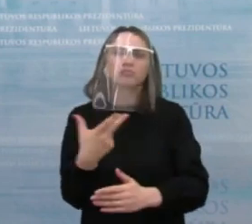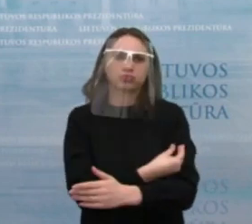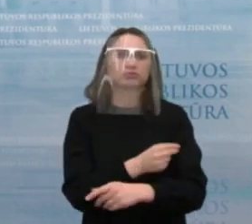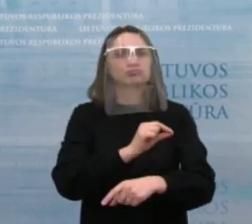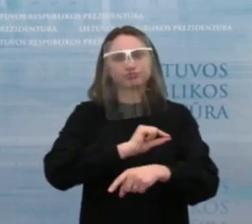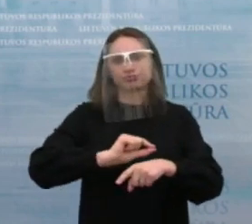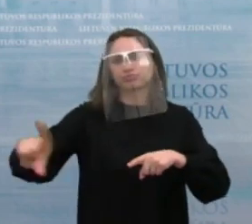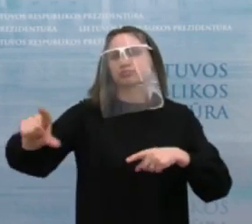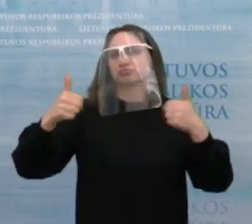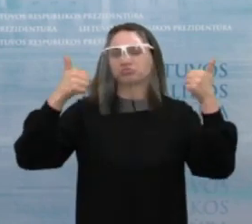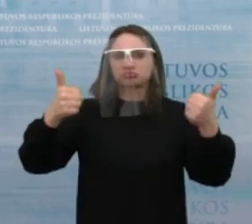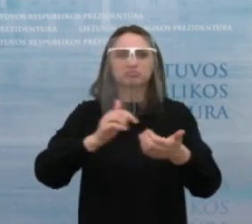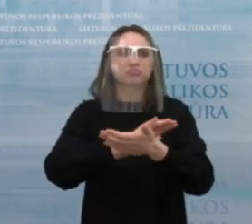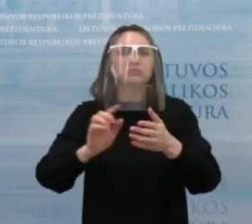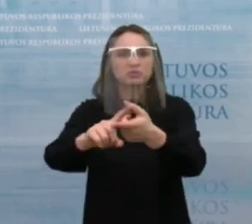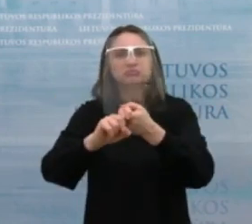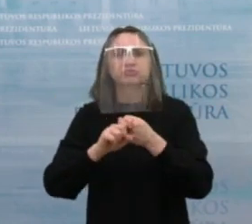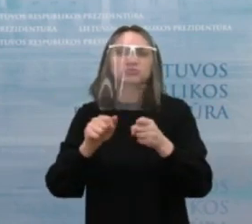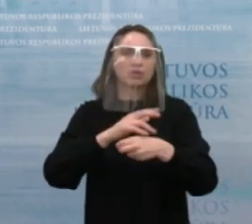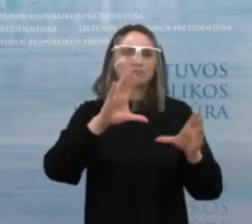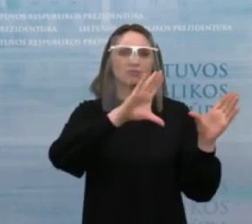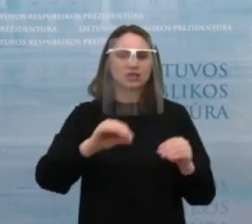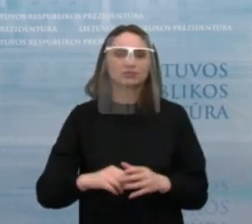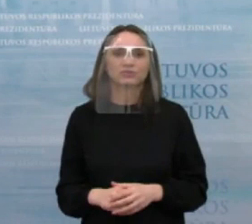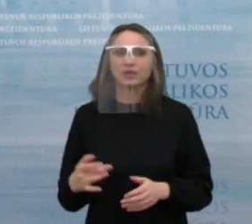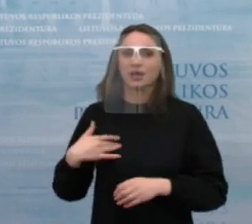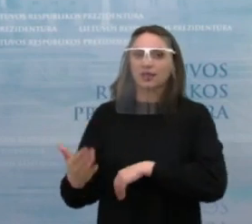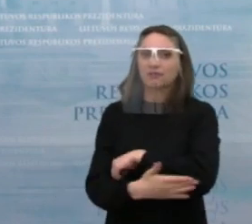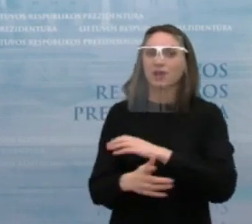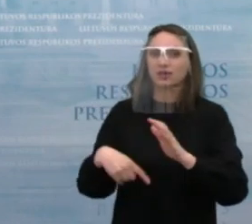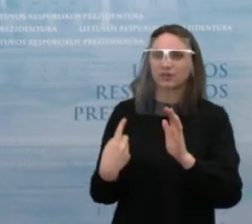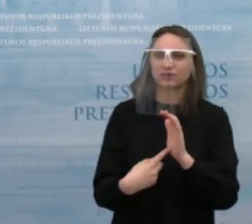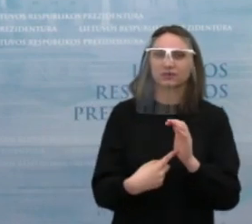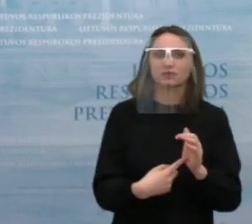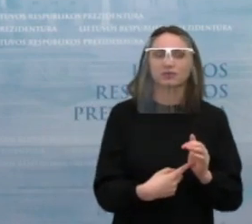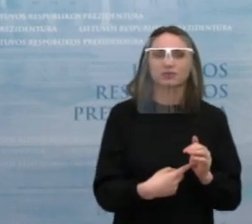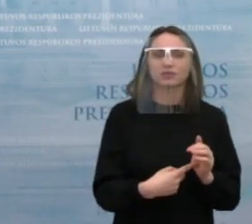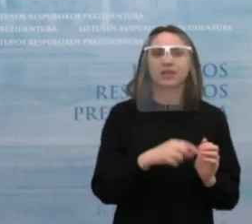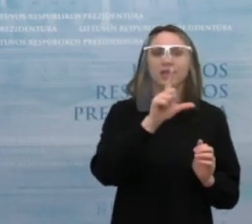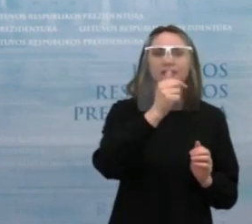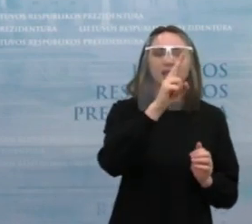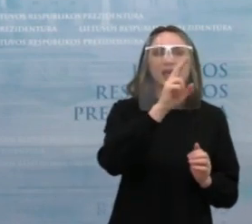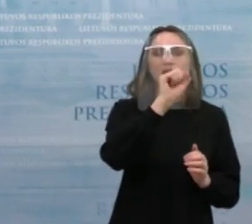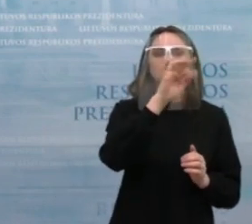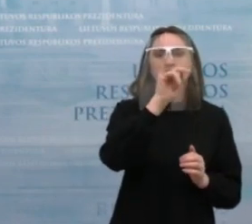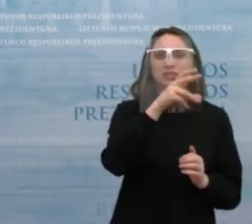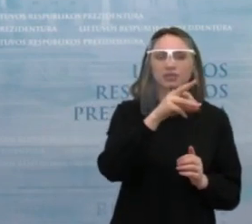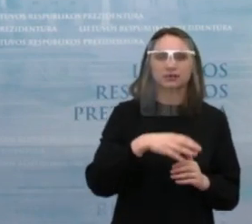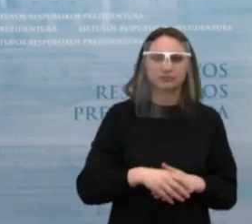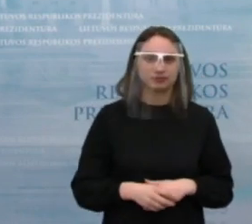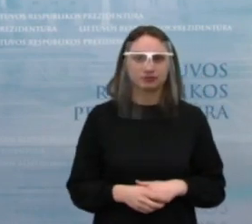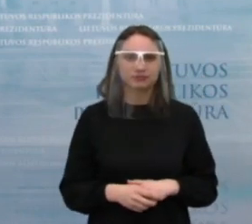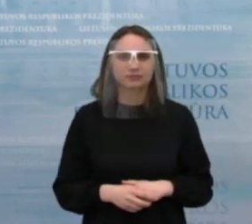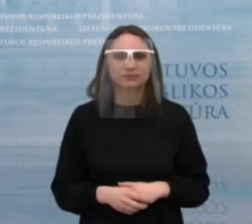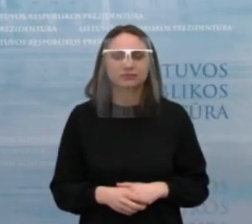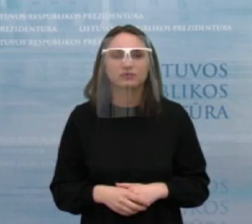Tai jis įvyko sklandžiai ir susirgimų atvejai mažėja. Ir turbūt paskutinis klausimas. išrinė į Joną vieną į lanką. Prašau, išrinė. Dar noriu